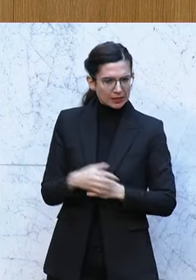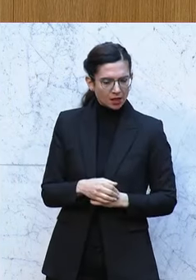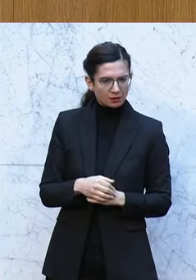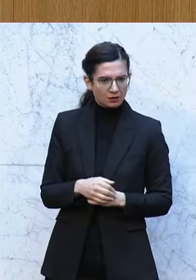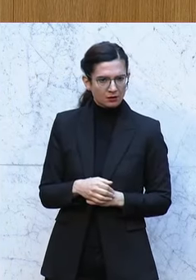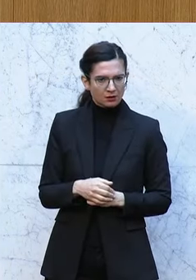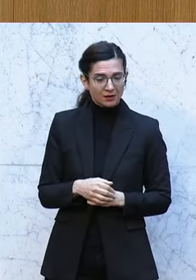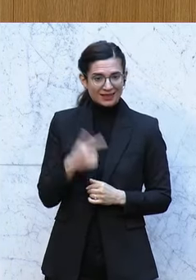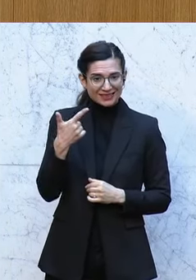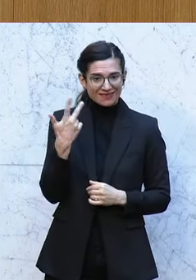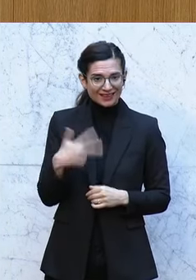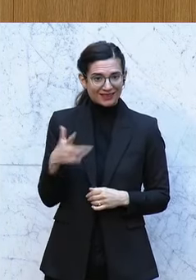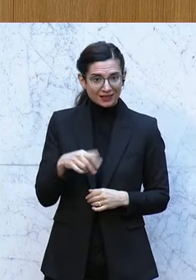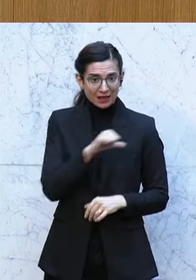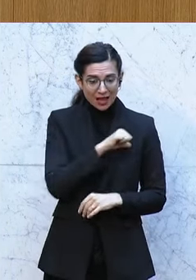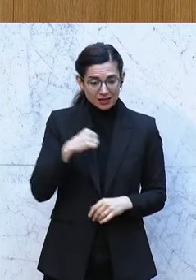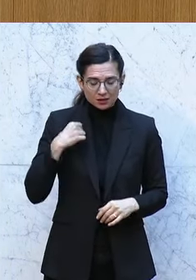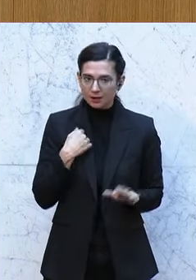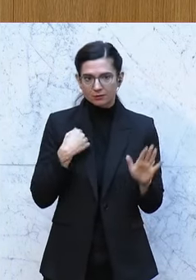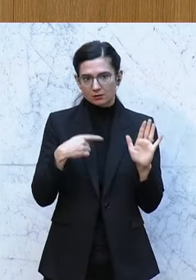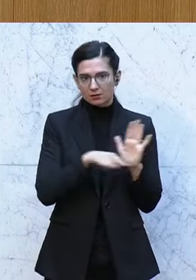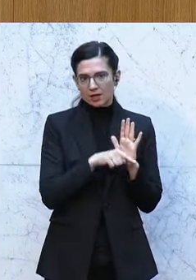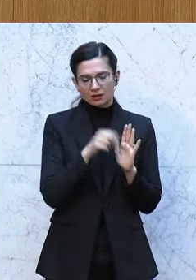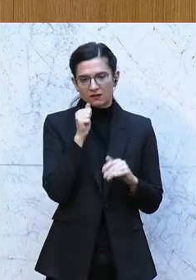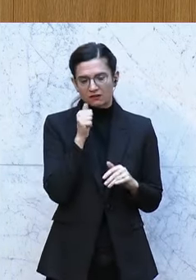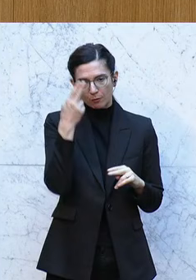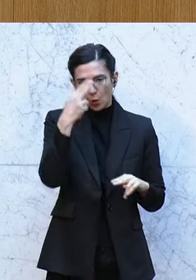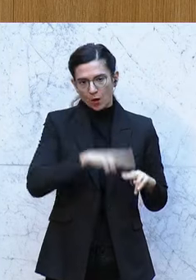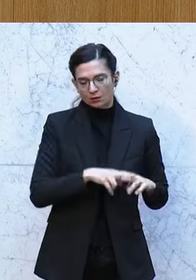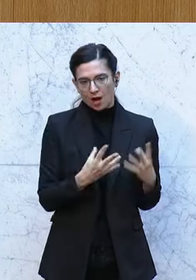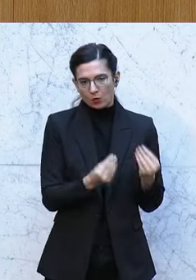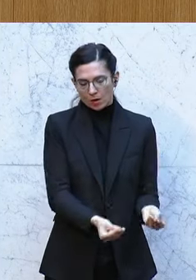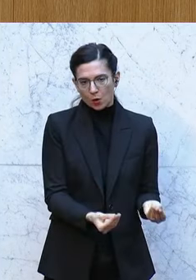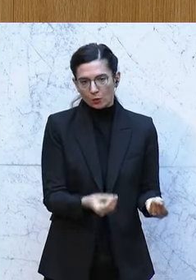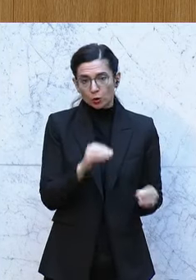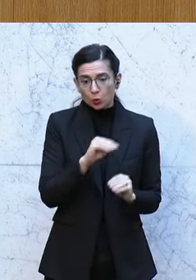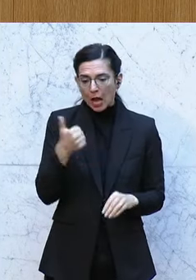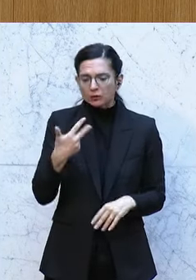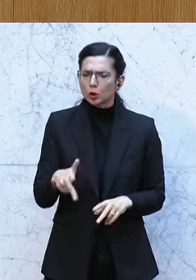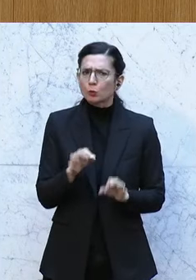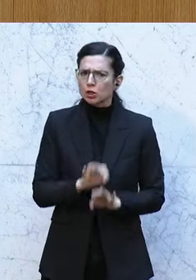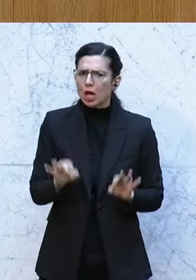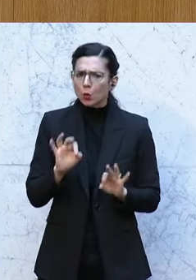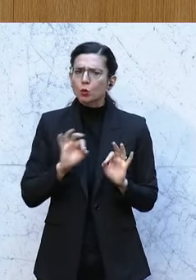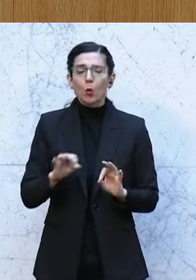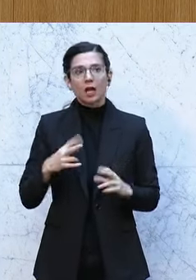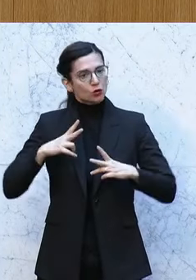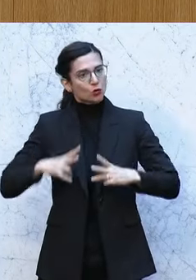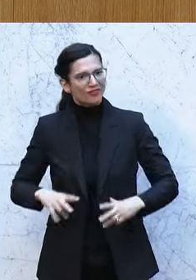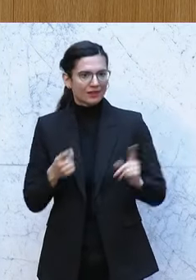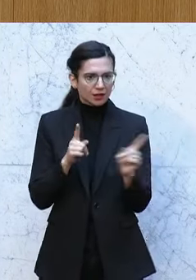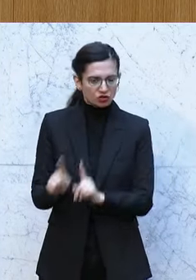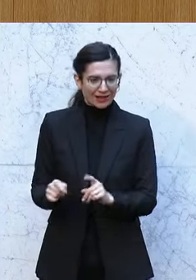zwei Drittel selber eine negative Note gegeben. Nur ein Drittel haben sie gesagt, wir machen sehr gut oder befriedigend.